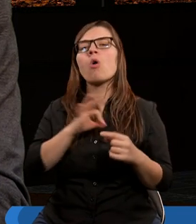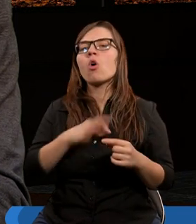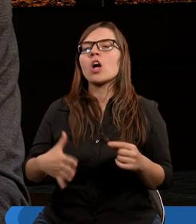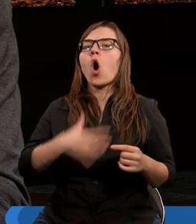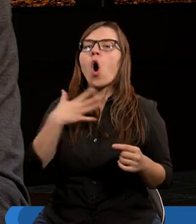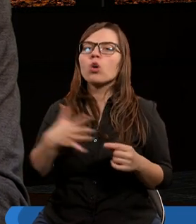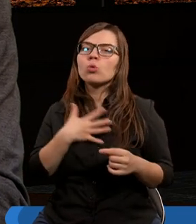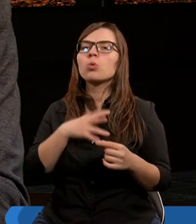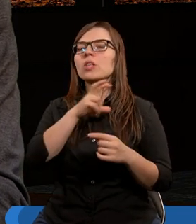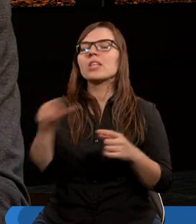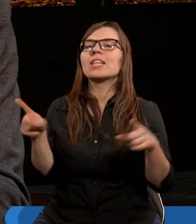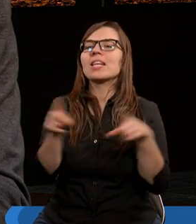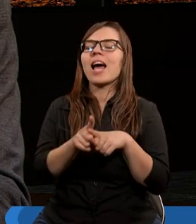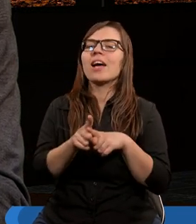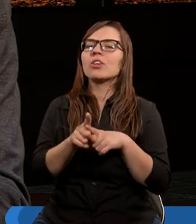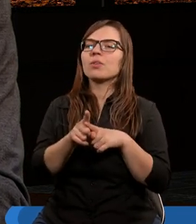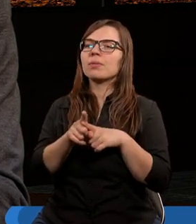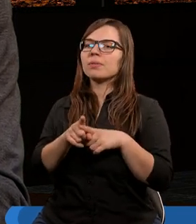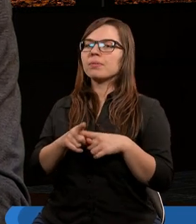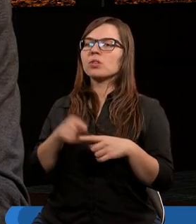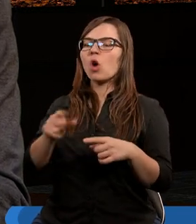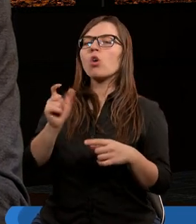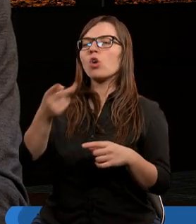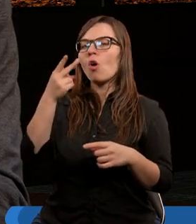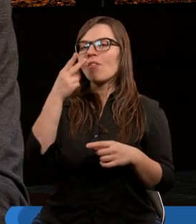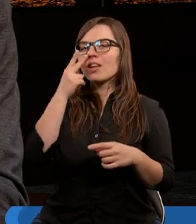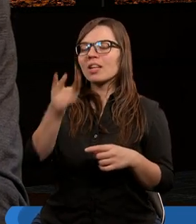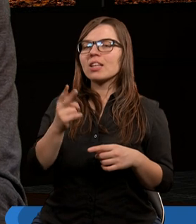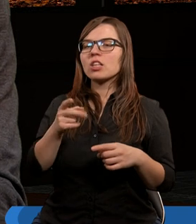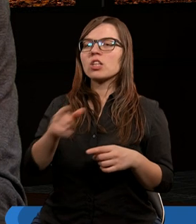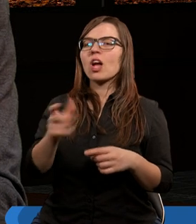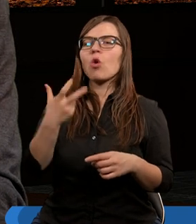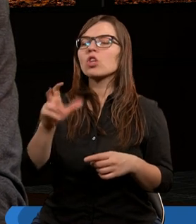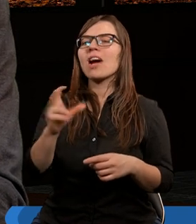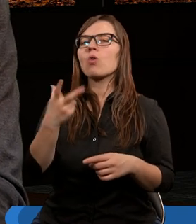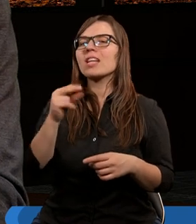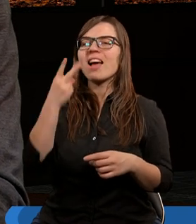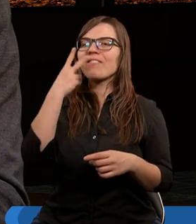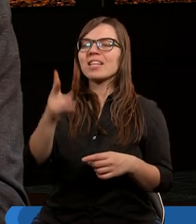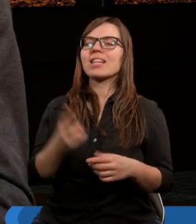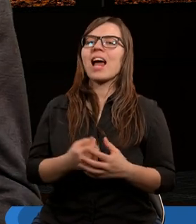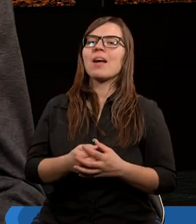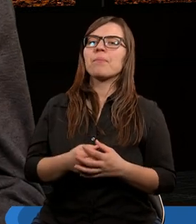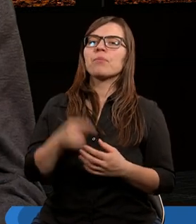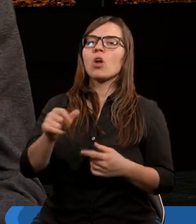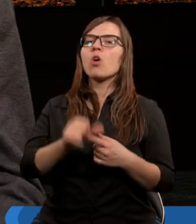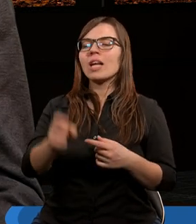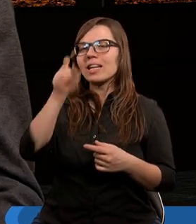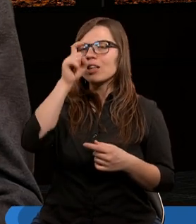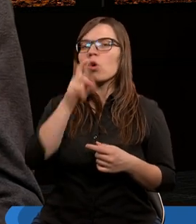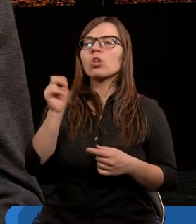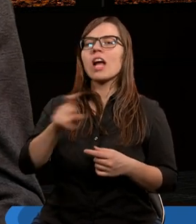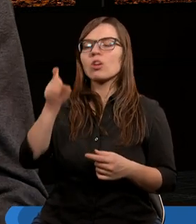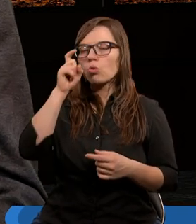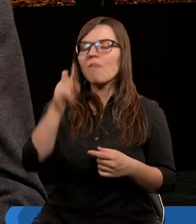odczucia, czy przez moje to co widzę i nic więcej się nie liczy. I to jest istotne, że